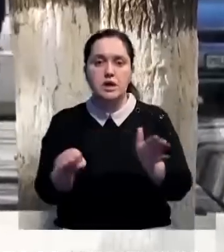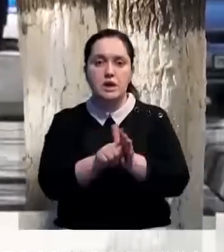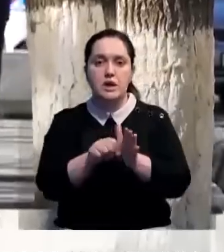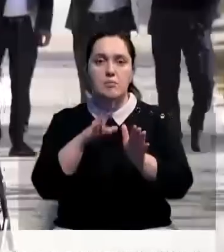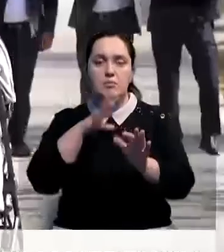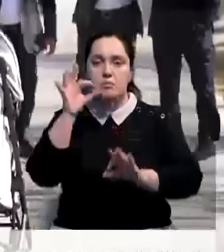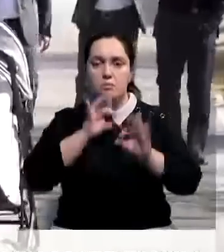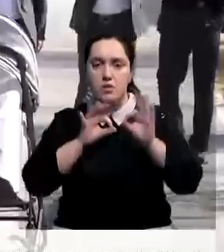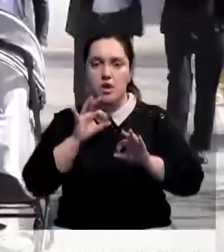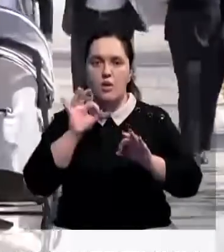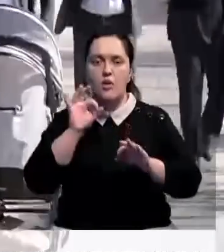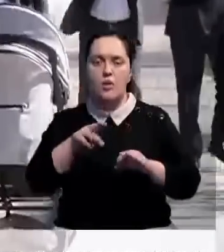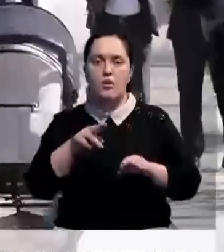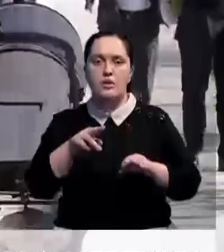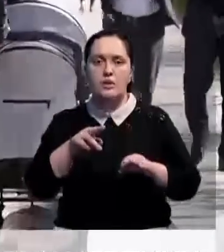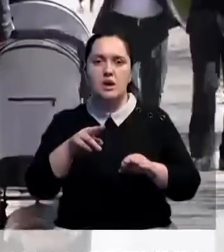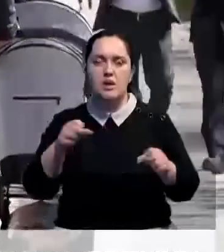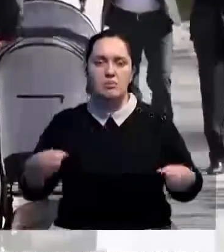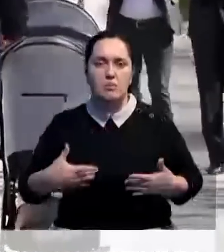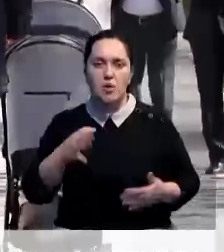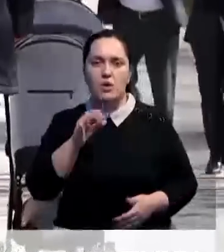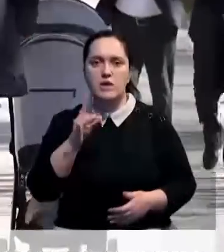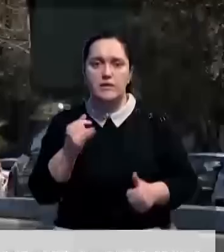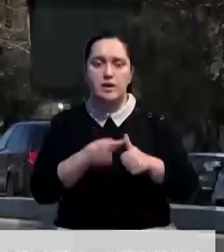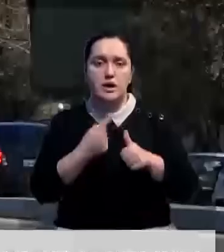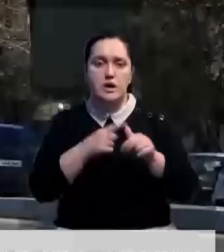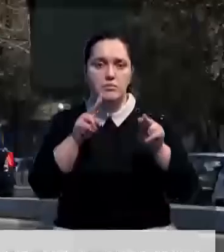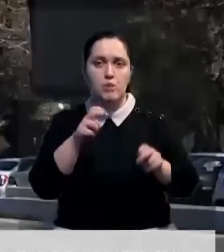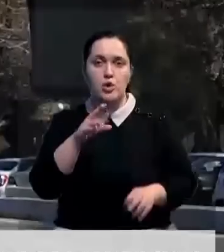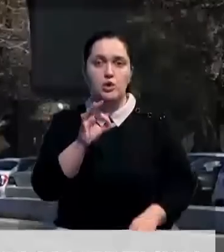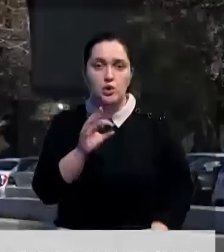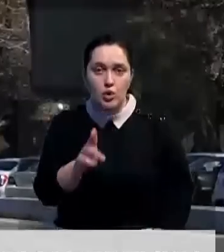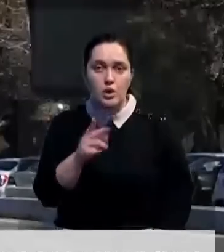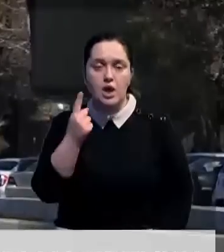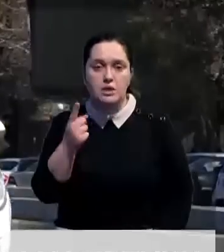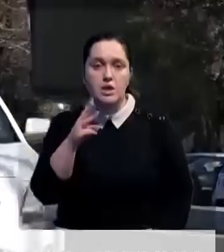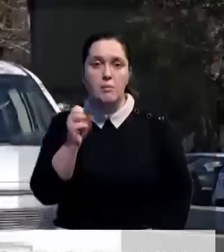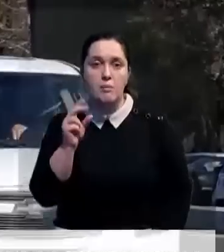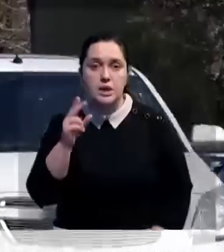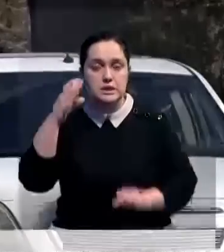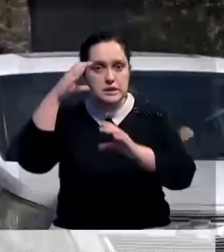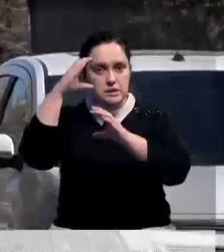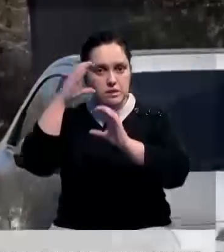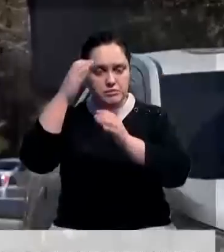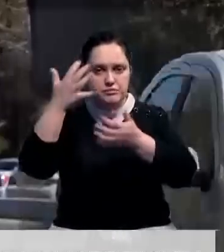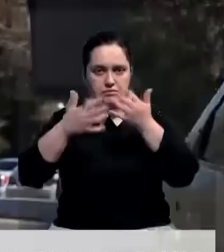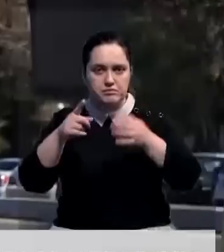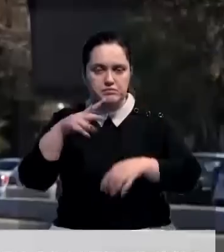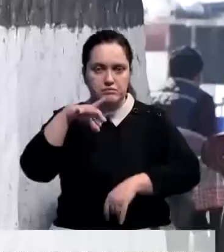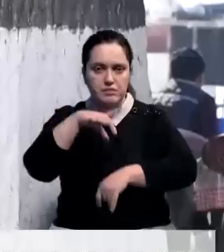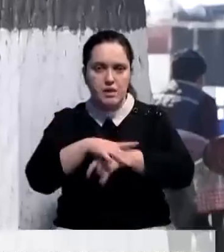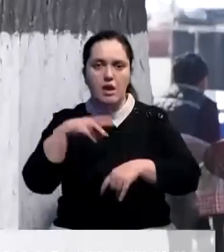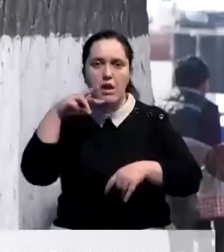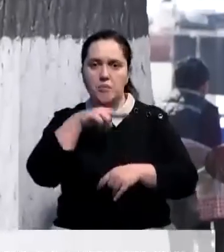детей и после приема препарата от ОРВИ ДОК-1МАКС в ходе лабораторных исследований в его составе обнаружили